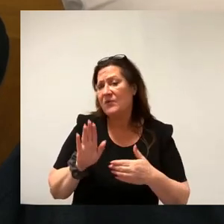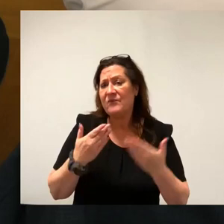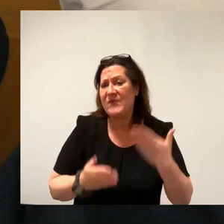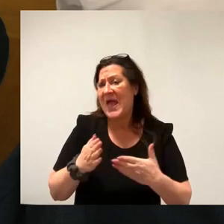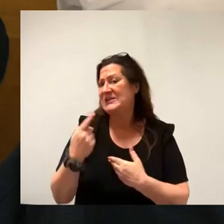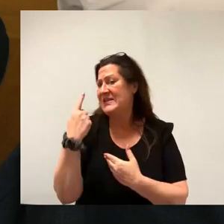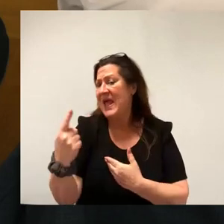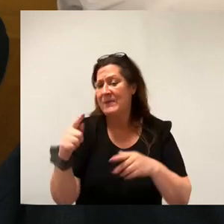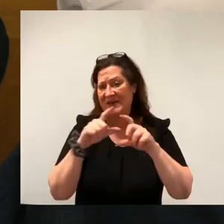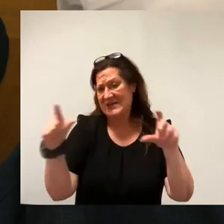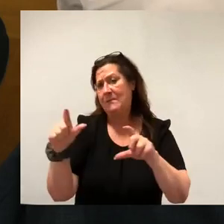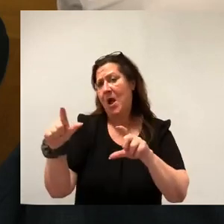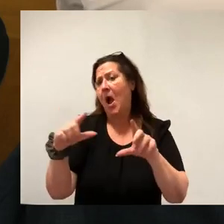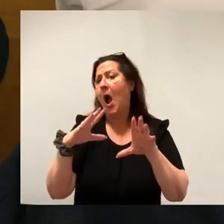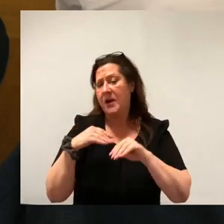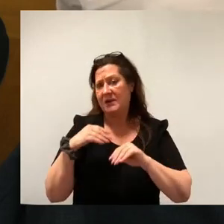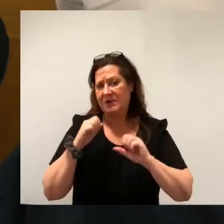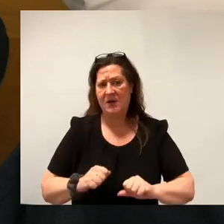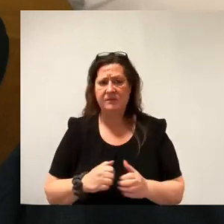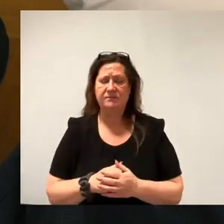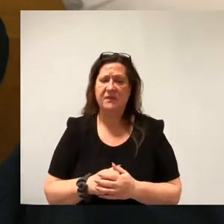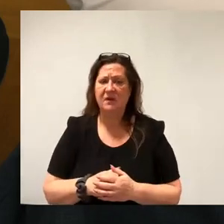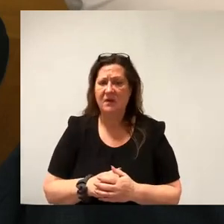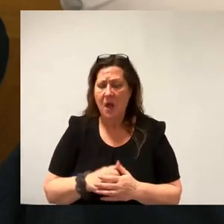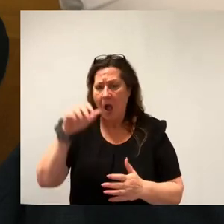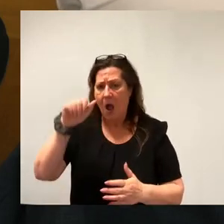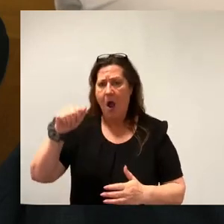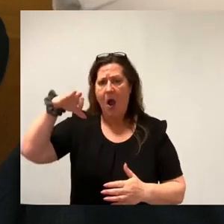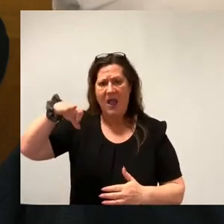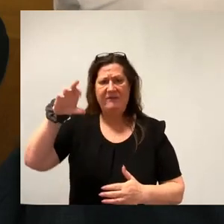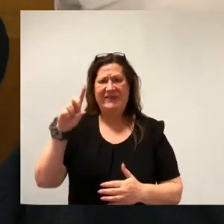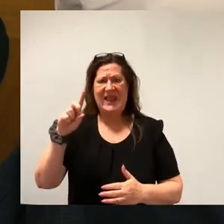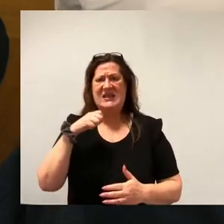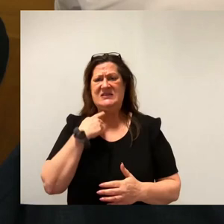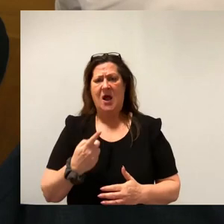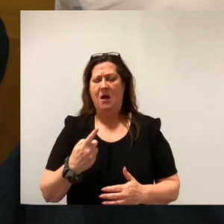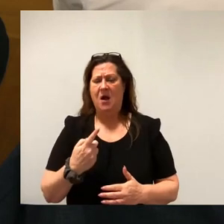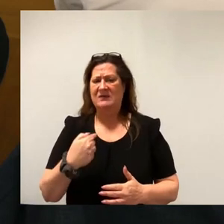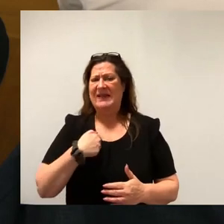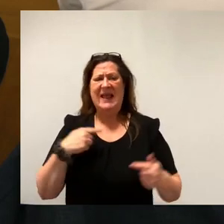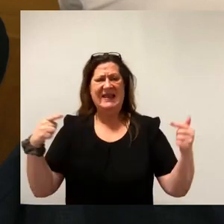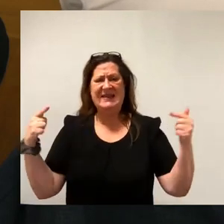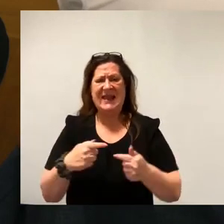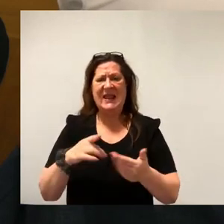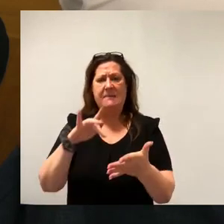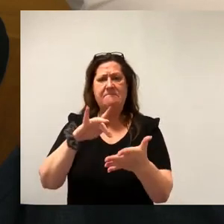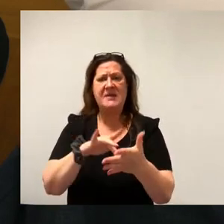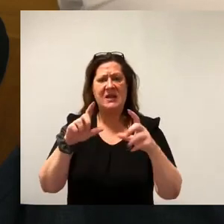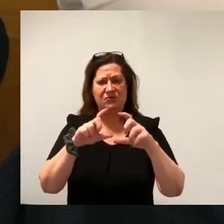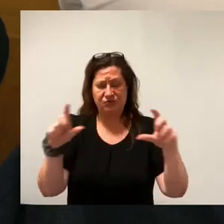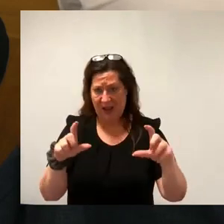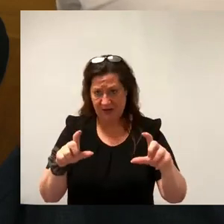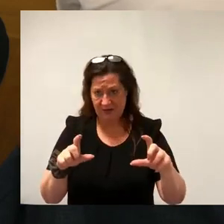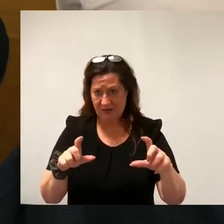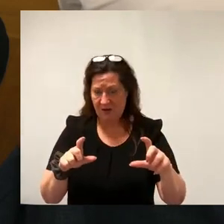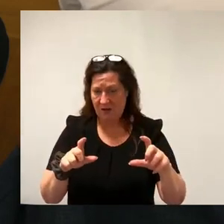AfD sagt, dass wir hier gegen den Mittelstand handeln, ist natürlich völlig auch Kokolores. Also wer meiner Rede zugehört hat,